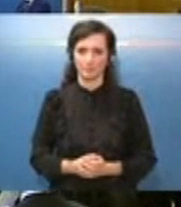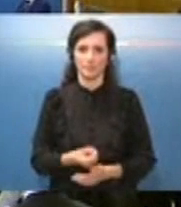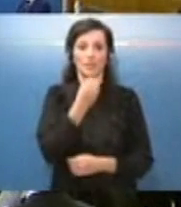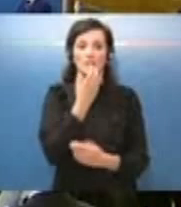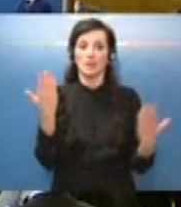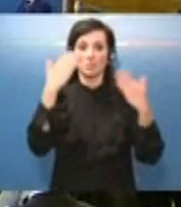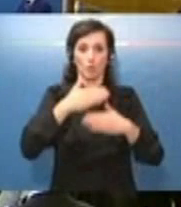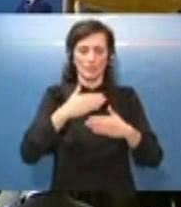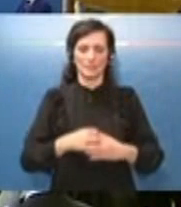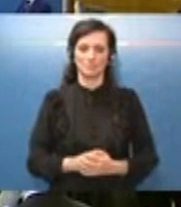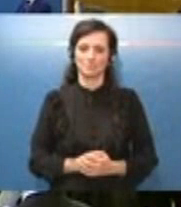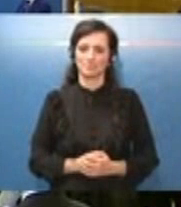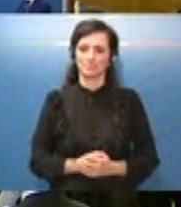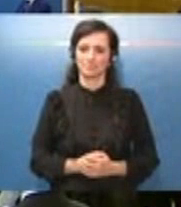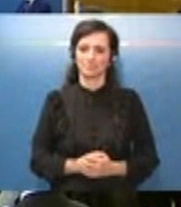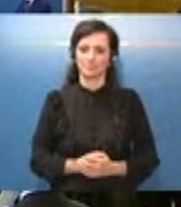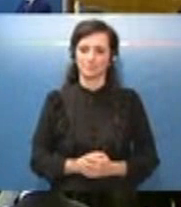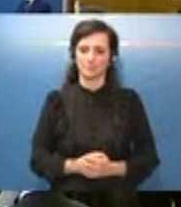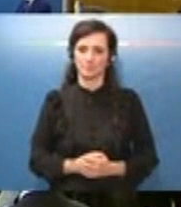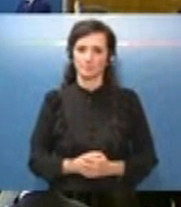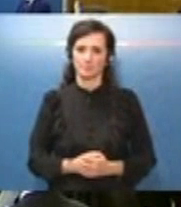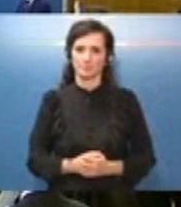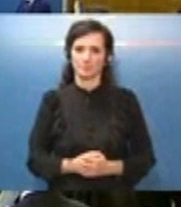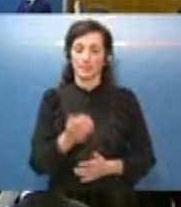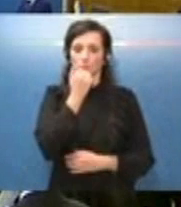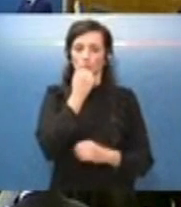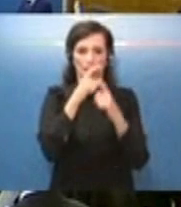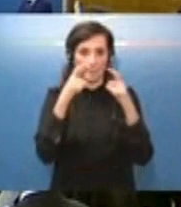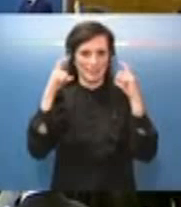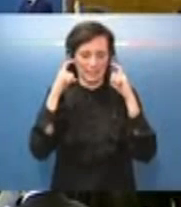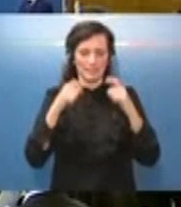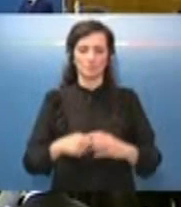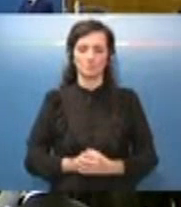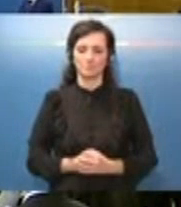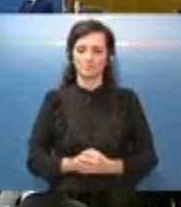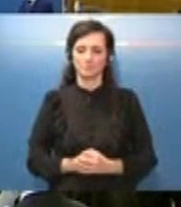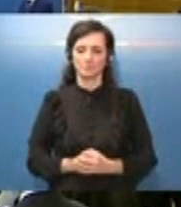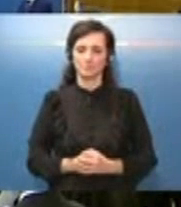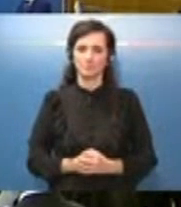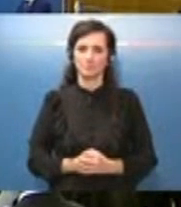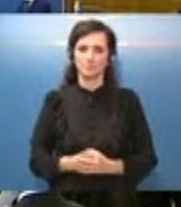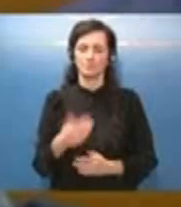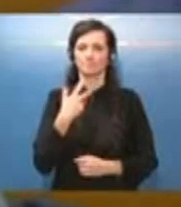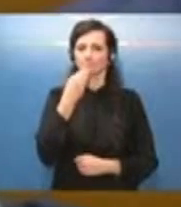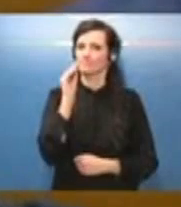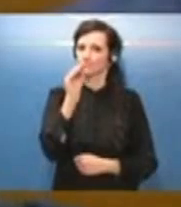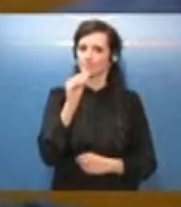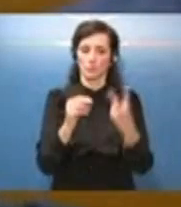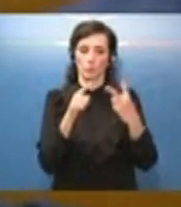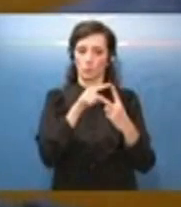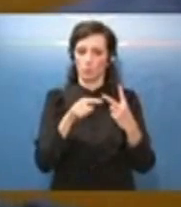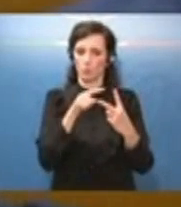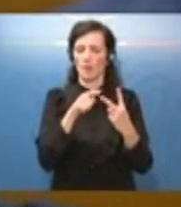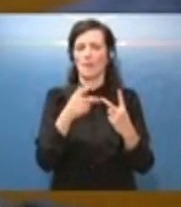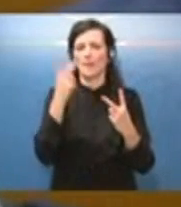Buonasera, le volevo chiedere due cose in realtà ma nella stessa